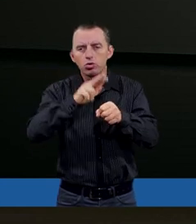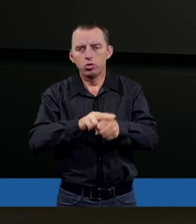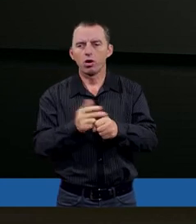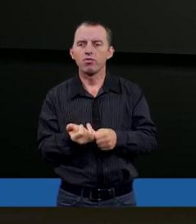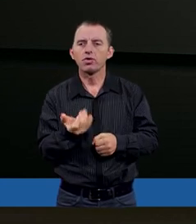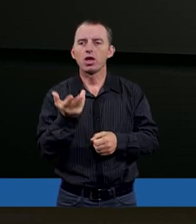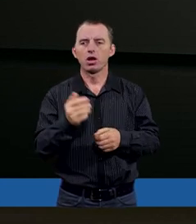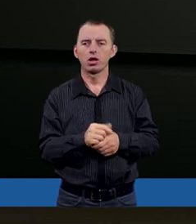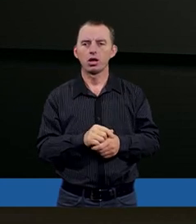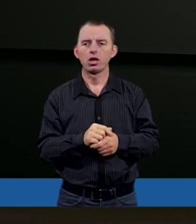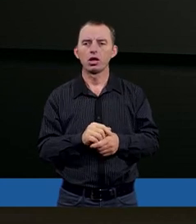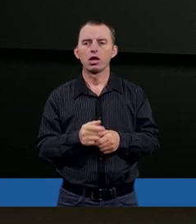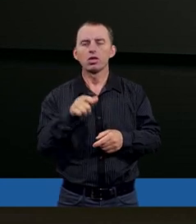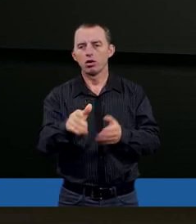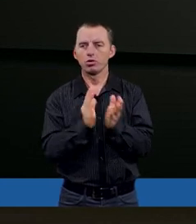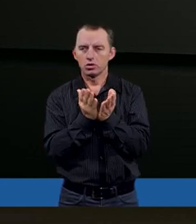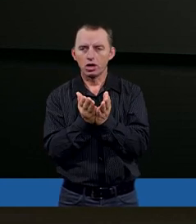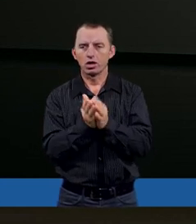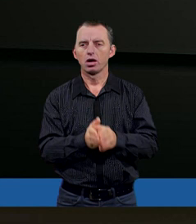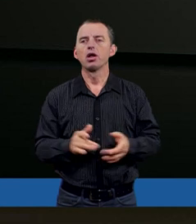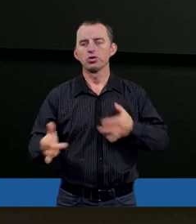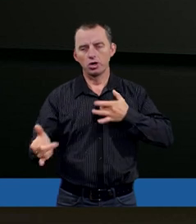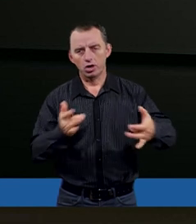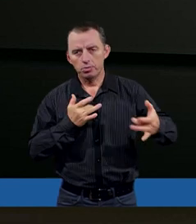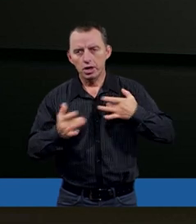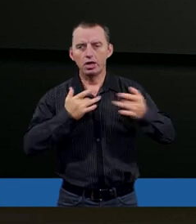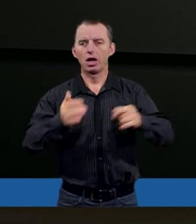rozumie jako księgę cierpienia,